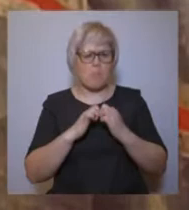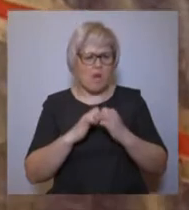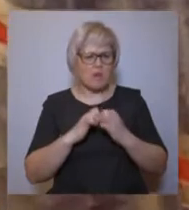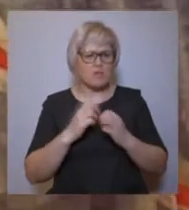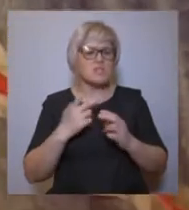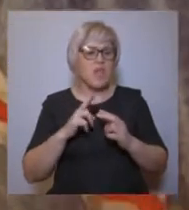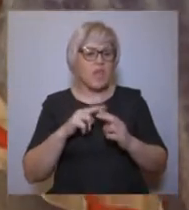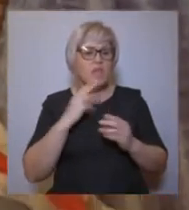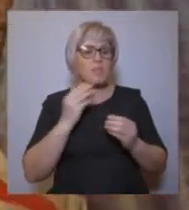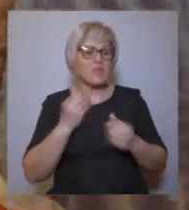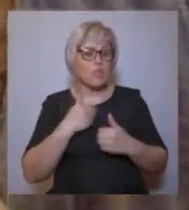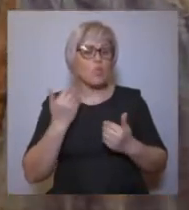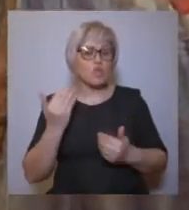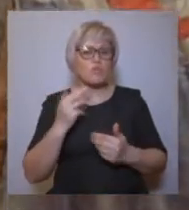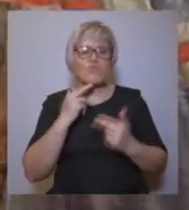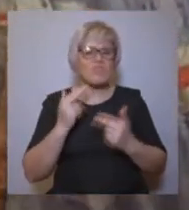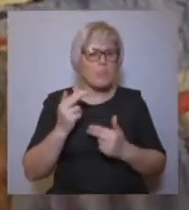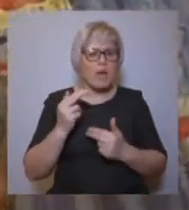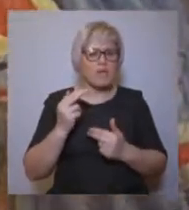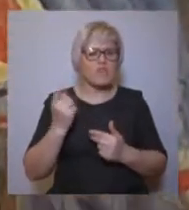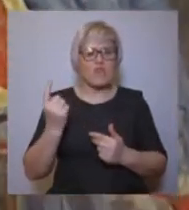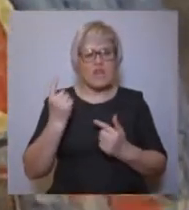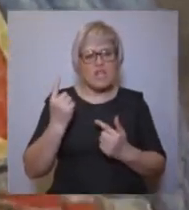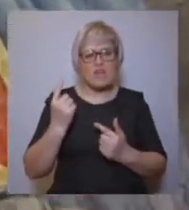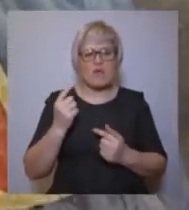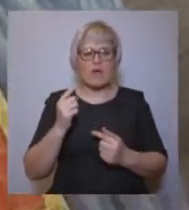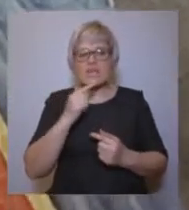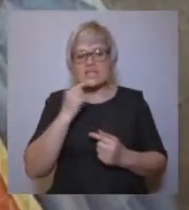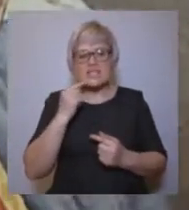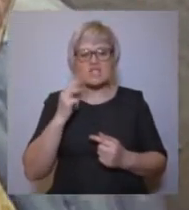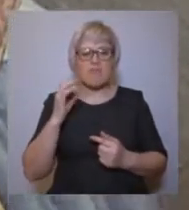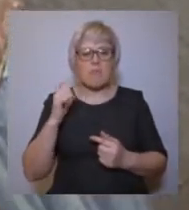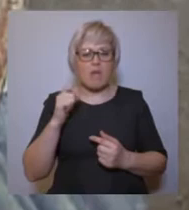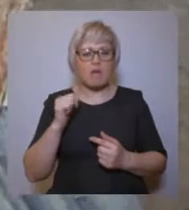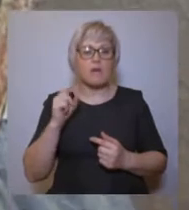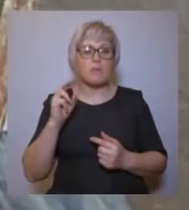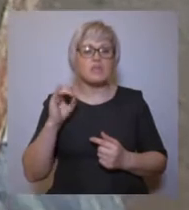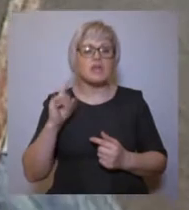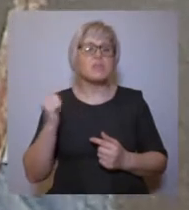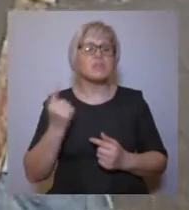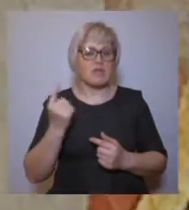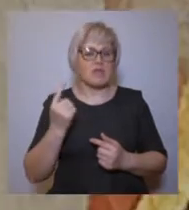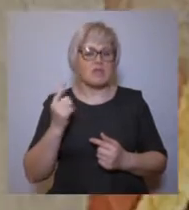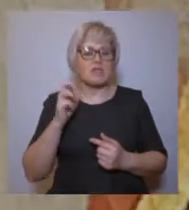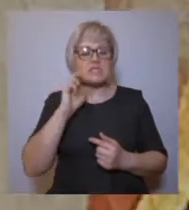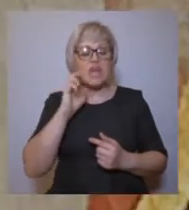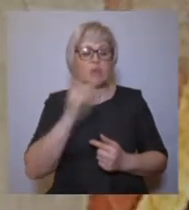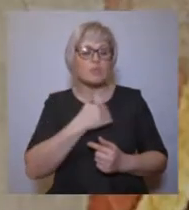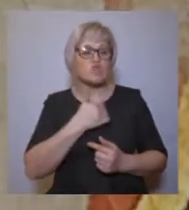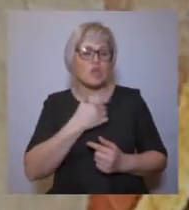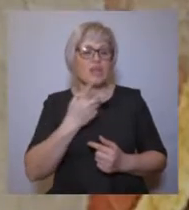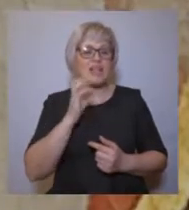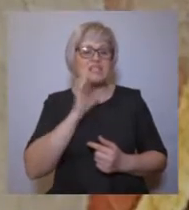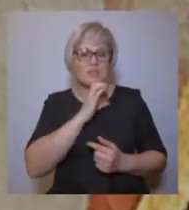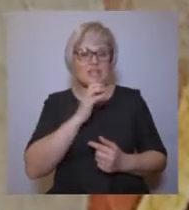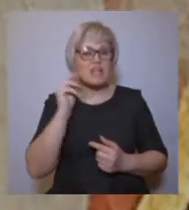и благоразумием в сочетании с необыкновенной ученостью. Столь редкое соединение блестящих духовных и светских качеств и привлекло к